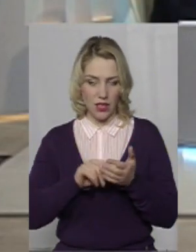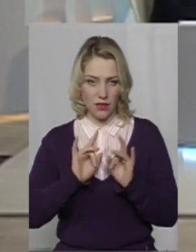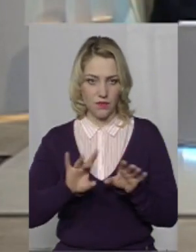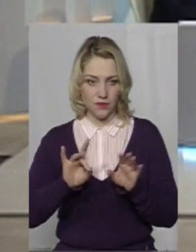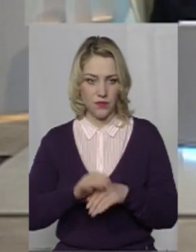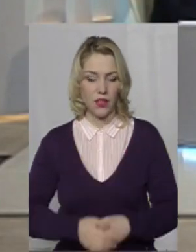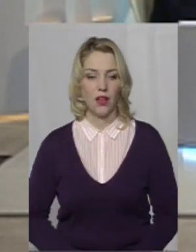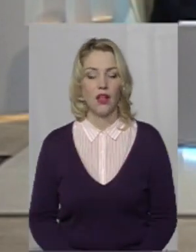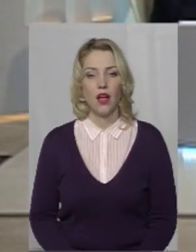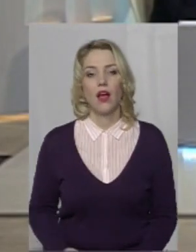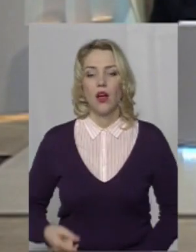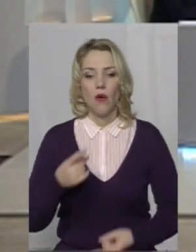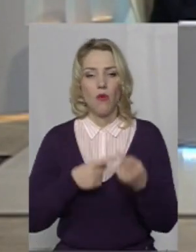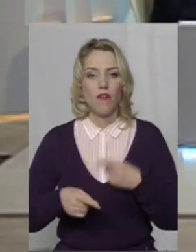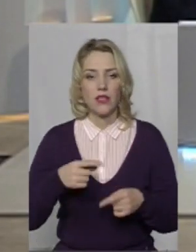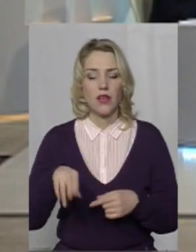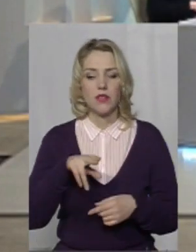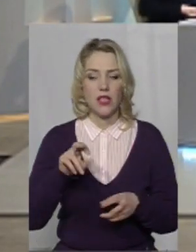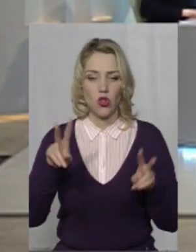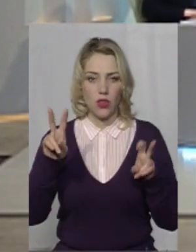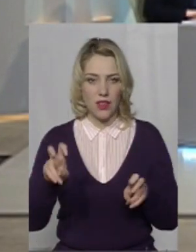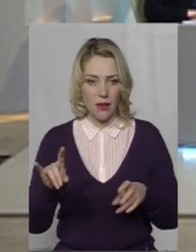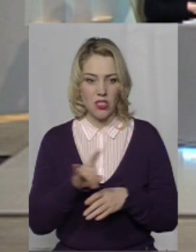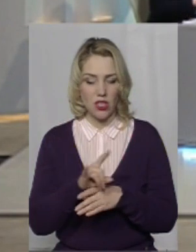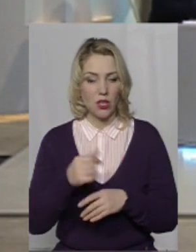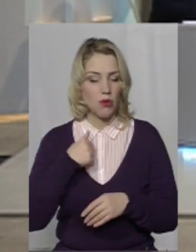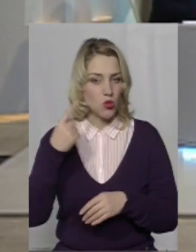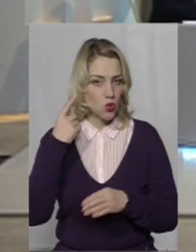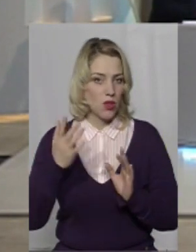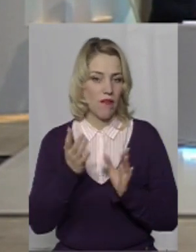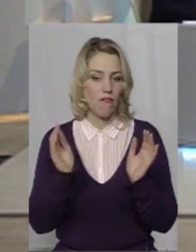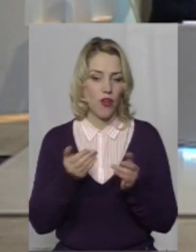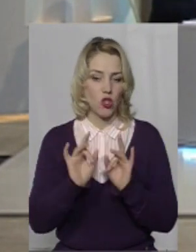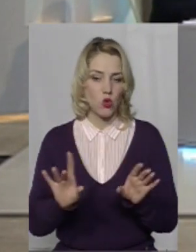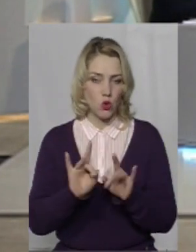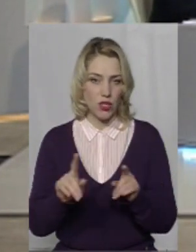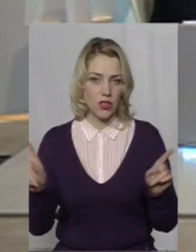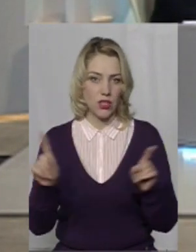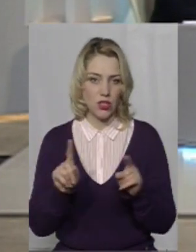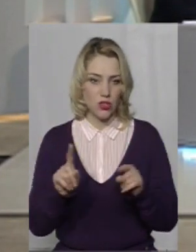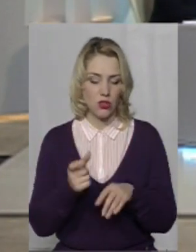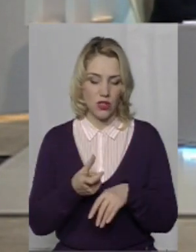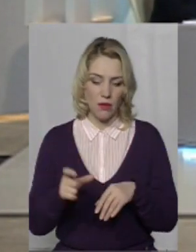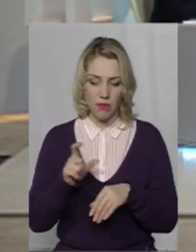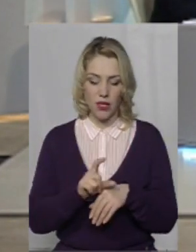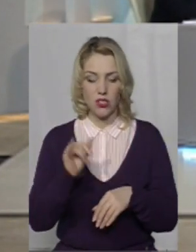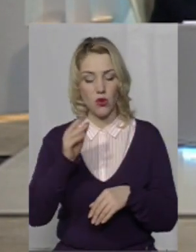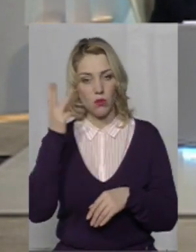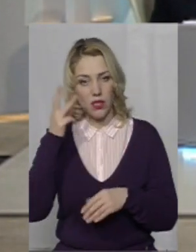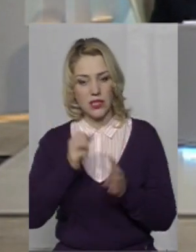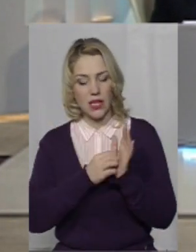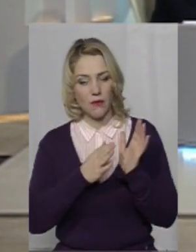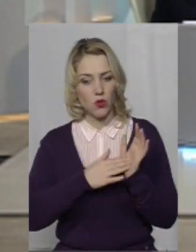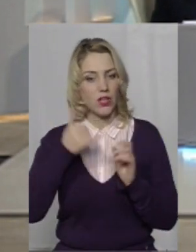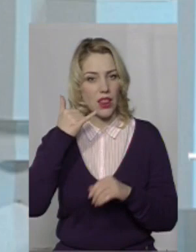Повертаємось до теми шахрецтва. Ми в сюжеті про це чули. І почули, що найбільше в Хмельницькому реєструють телефонні